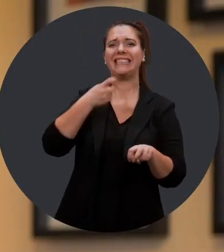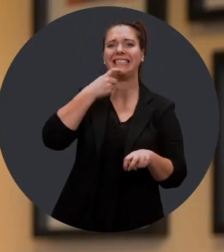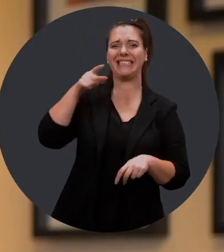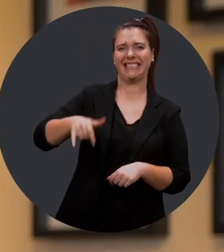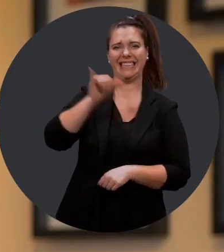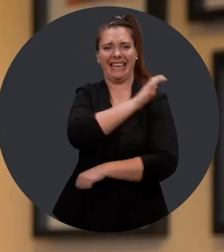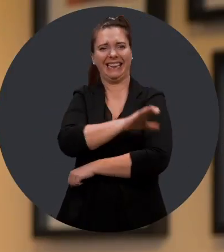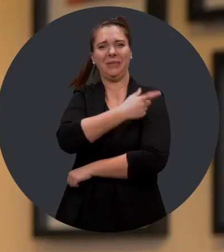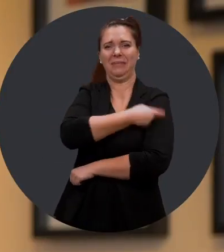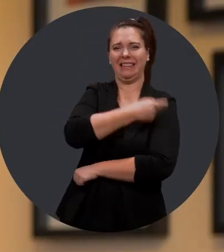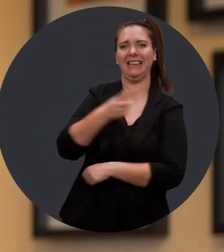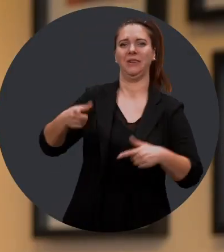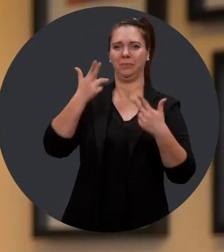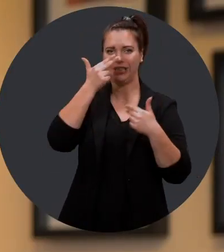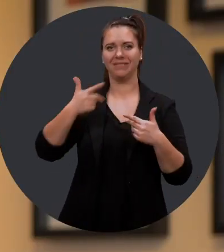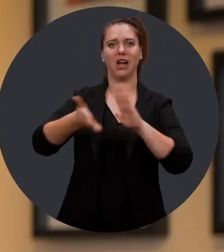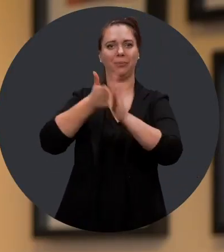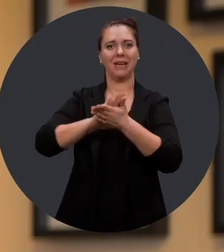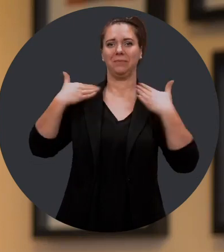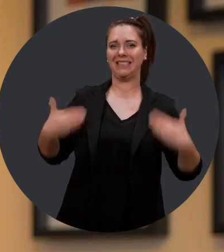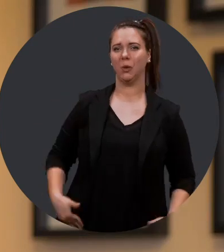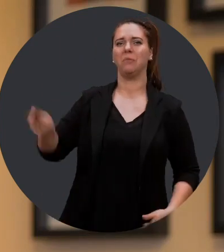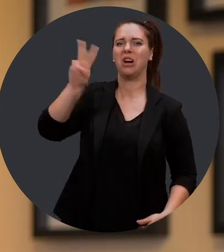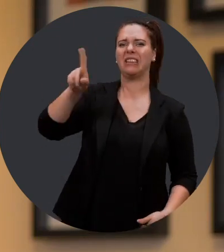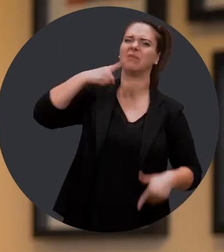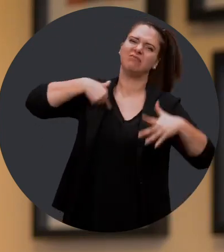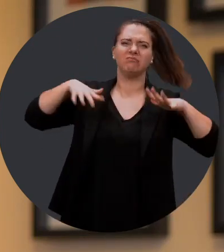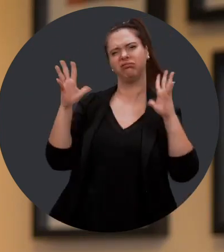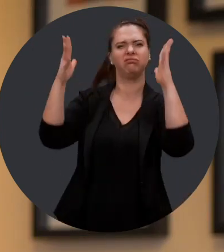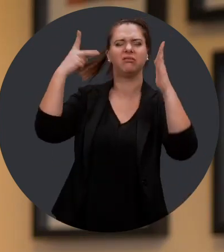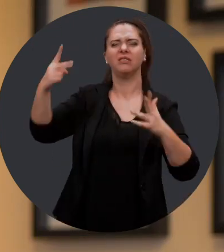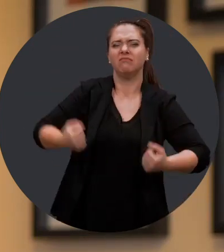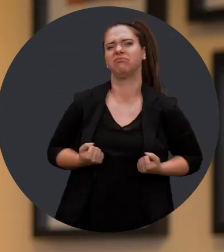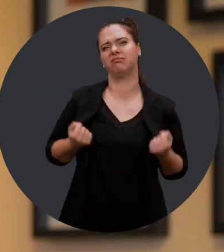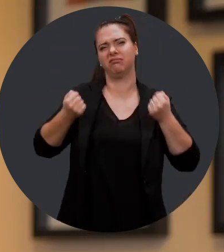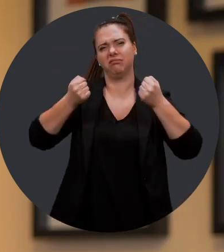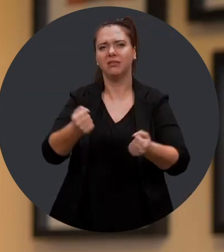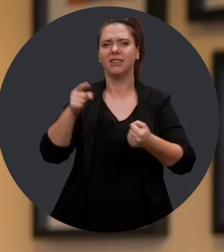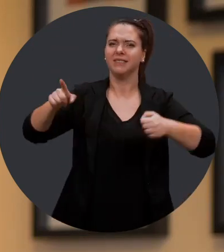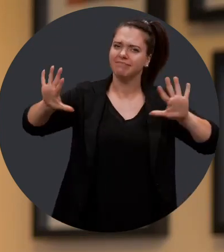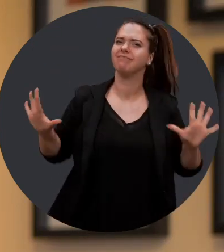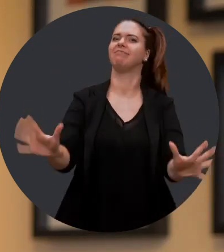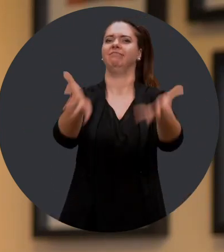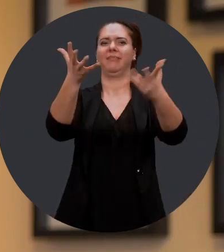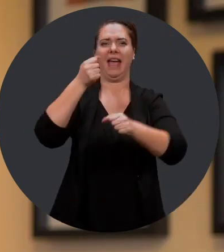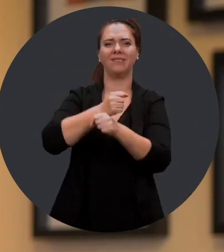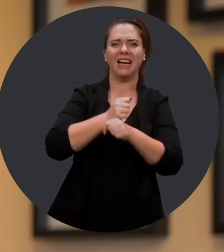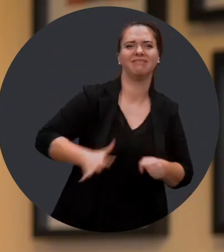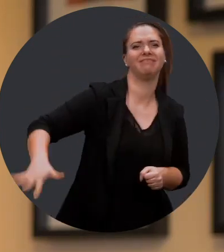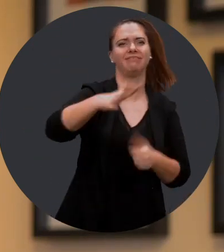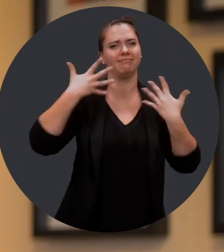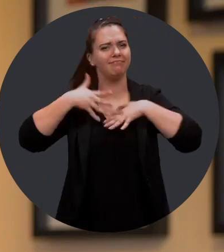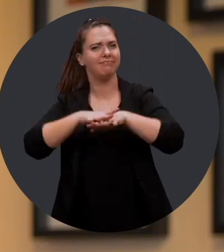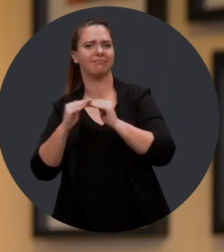jury est une clinique médico-sportive. Il s'agit de l'entreprise Physio Verdun. Je tiens à vous féliciter pour vos efforts considérables dans la promotion